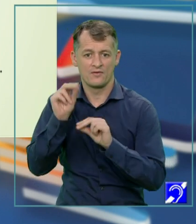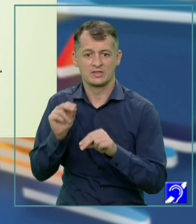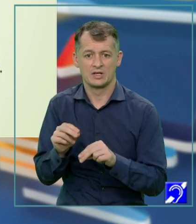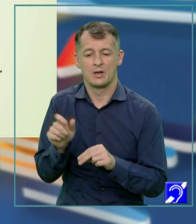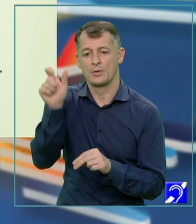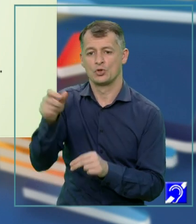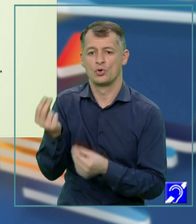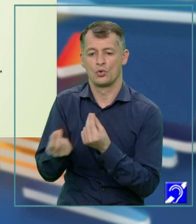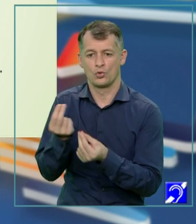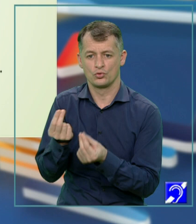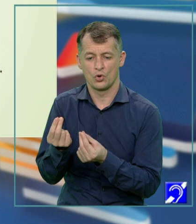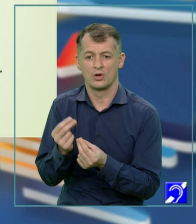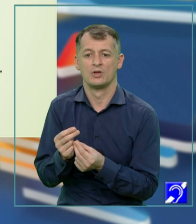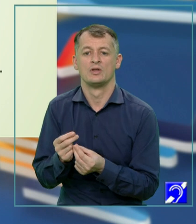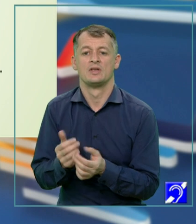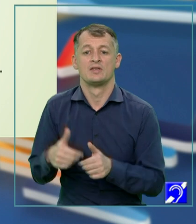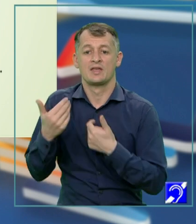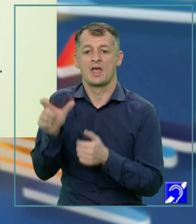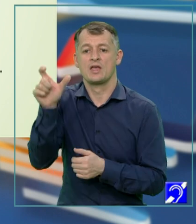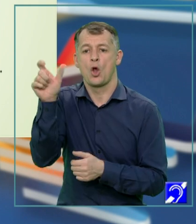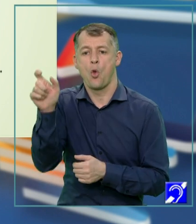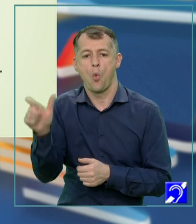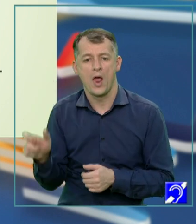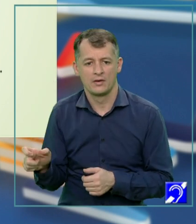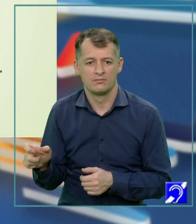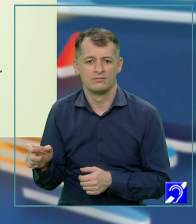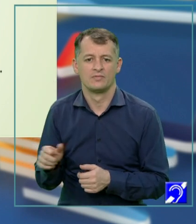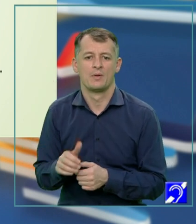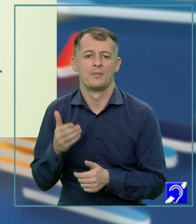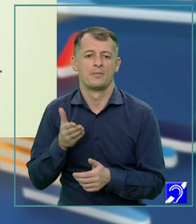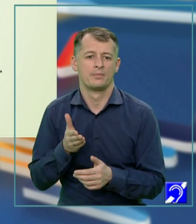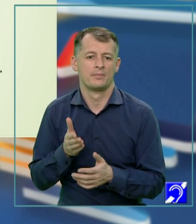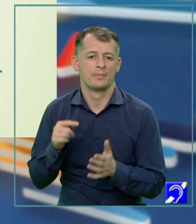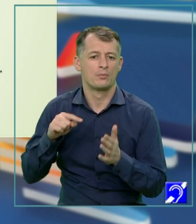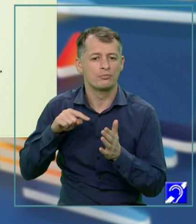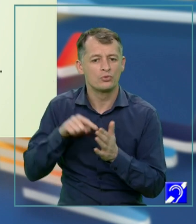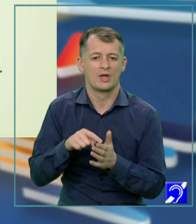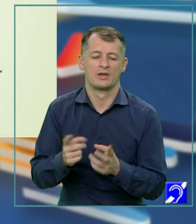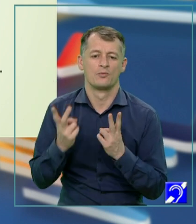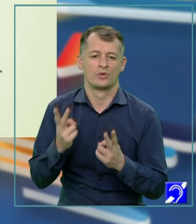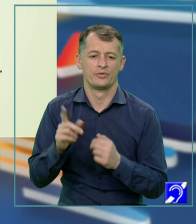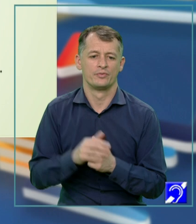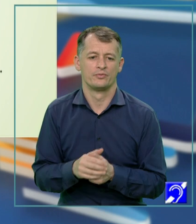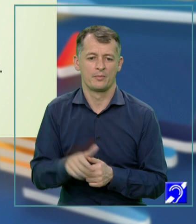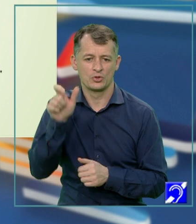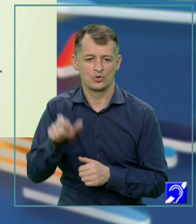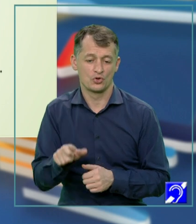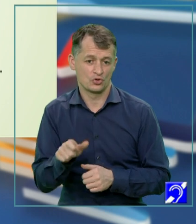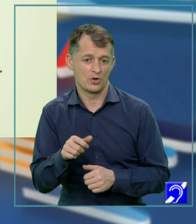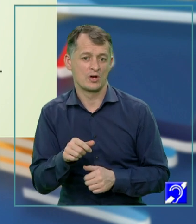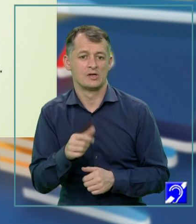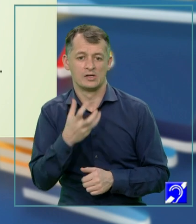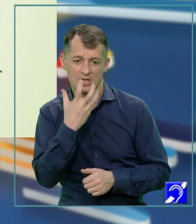vertebrală prin punctarea esențialului acestuia. Personajul dramatic devine important dacă actorul îl